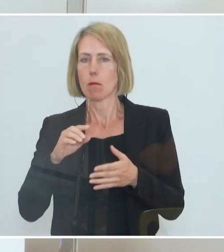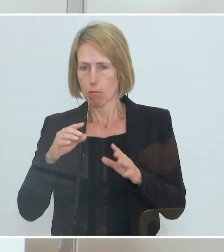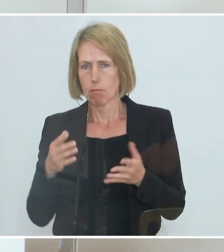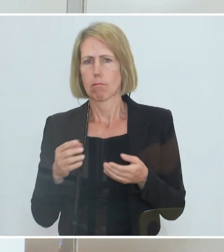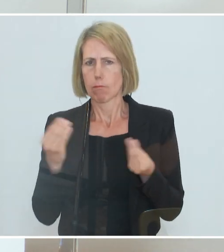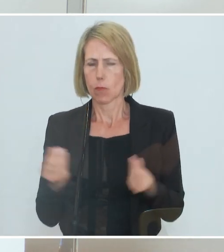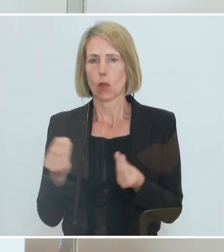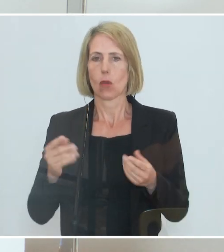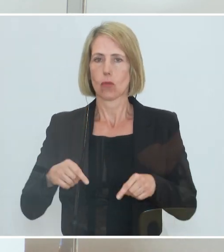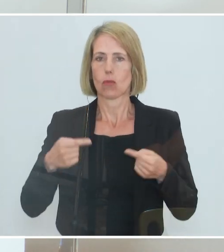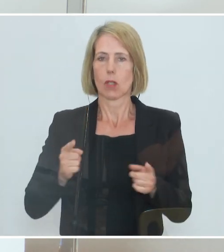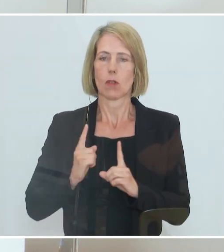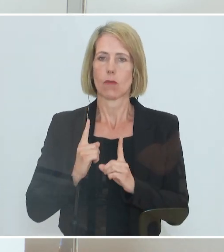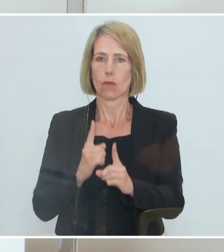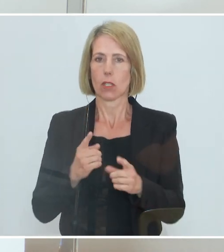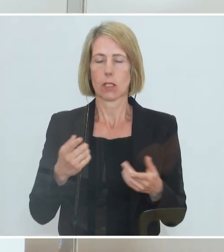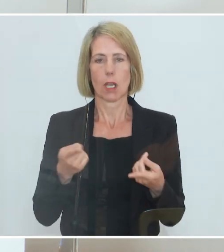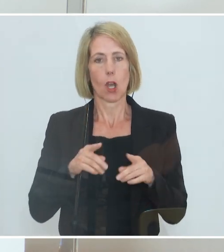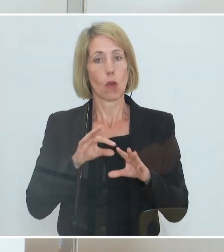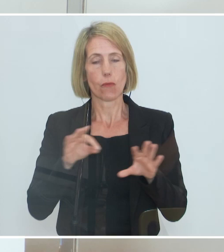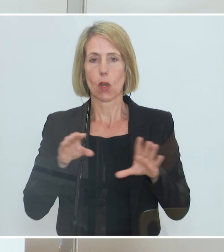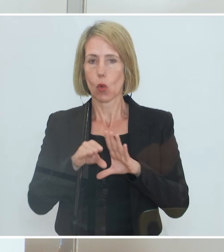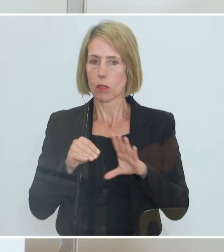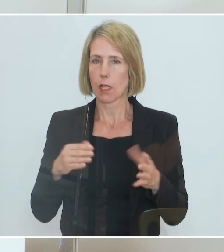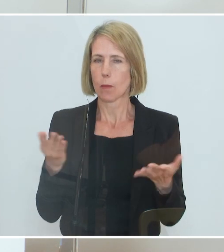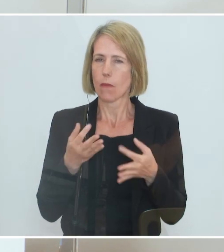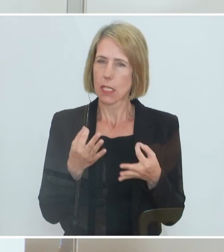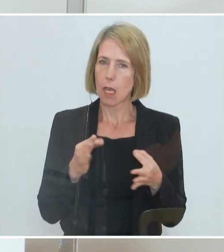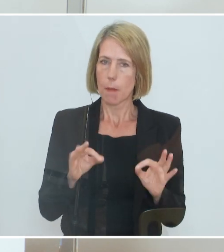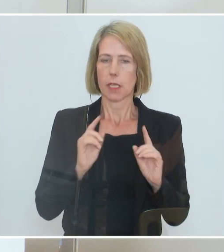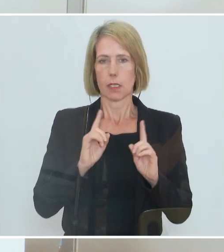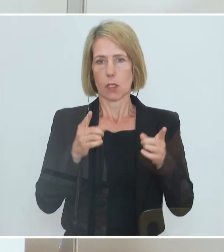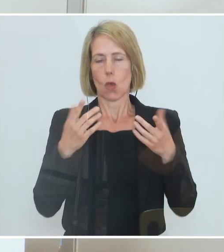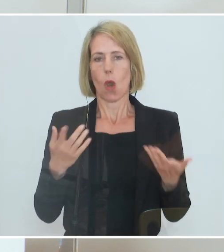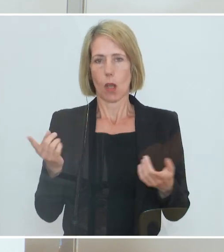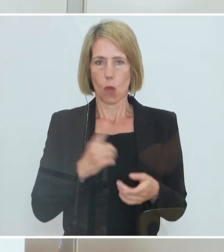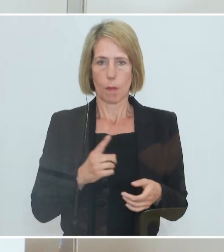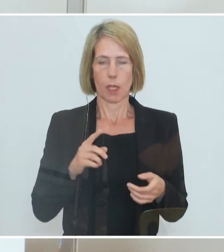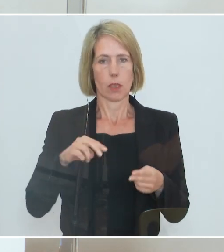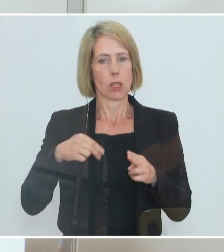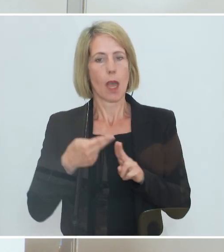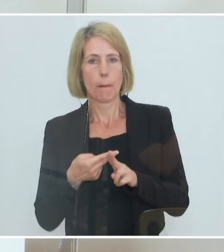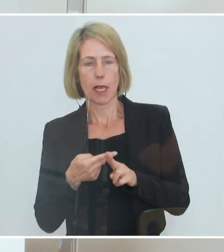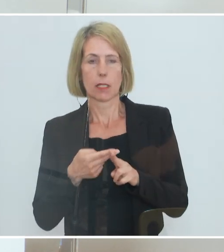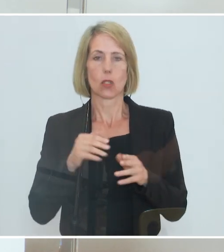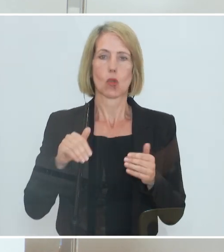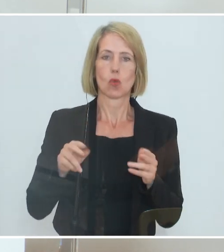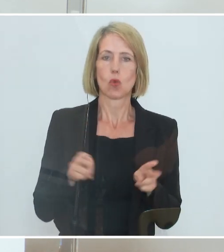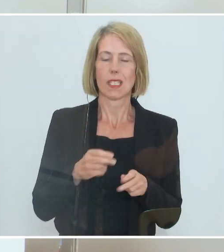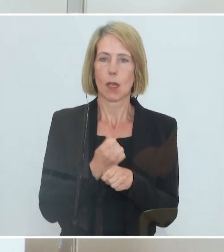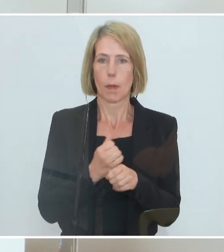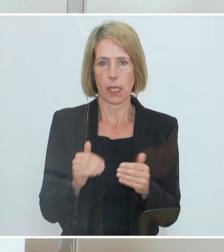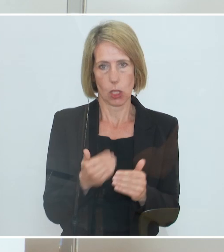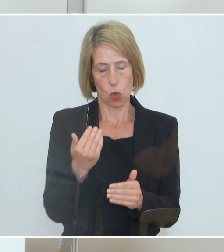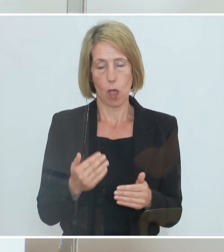sein soll, was die Fortsetzung und die Neuadaptierung der Kurzarbeit betrifft. Sie wissen,